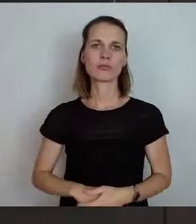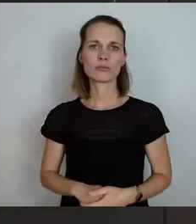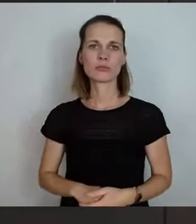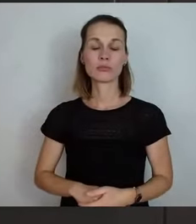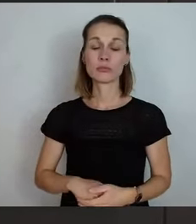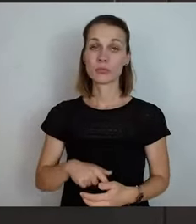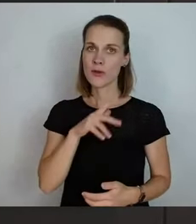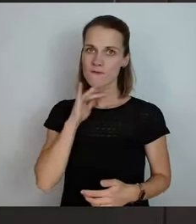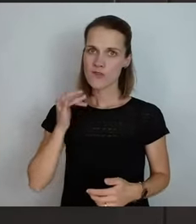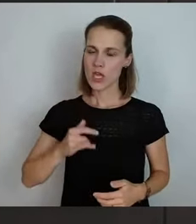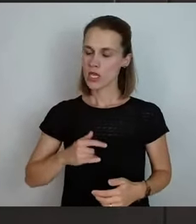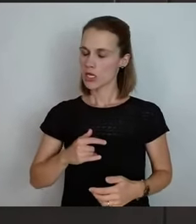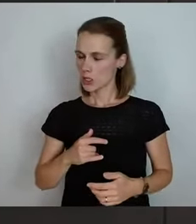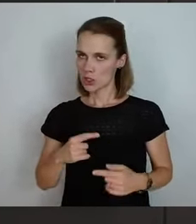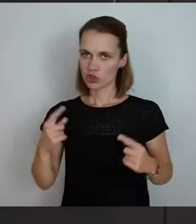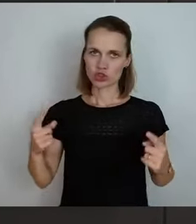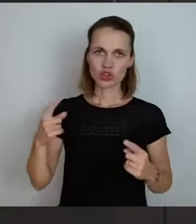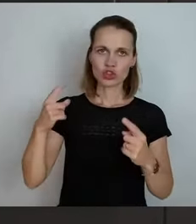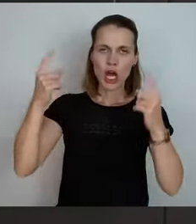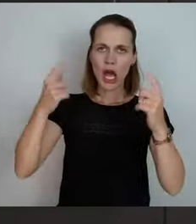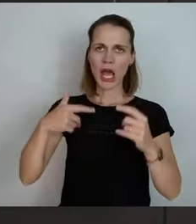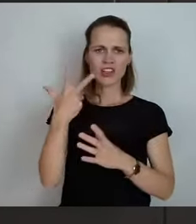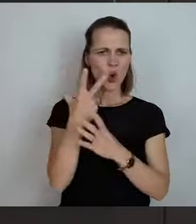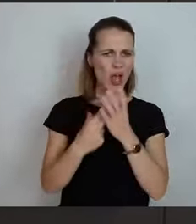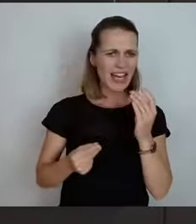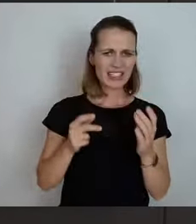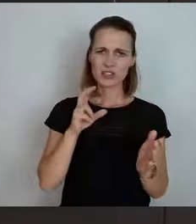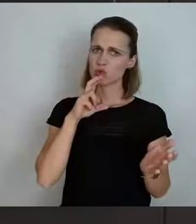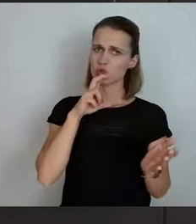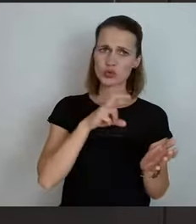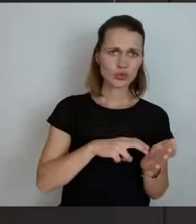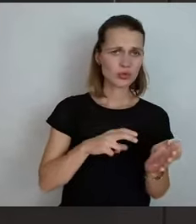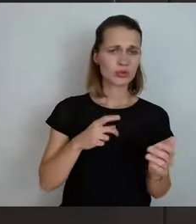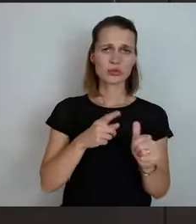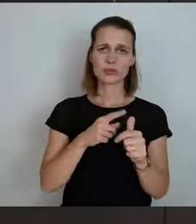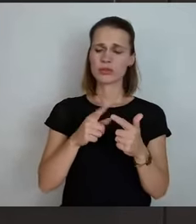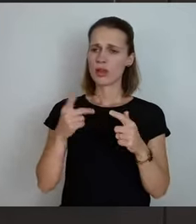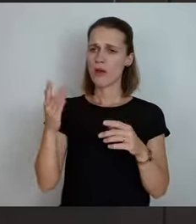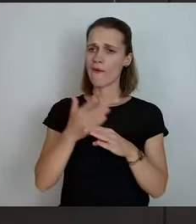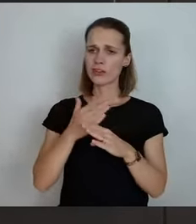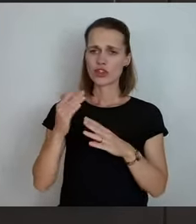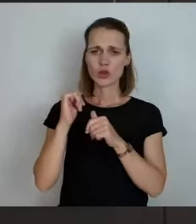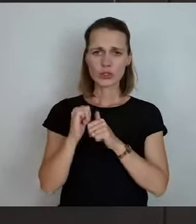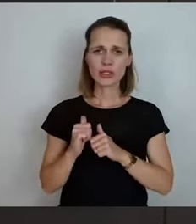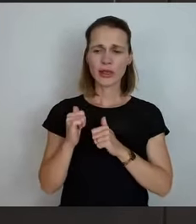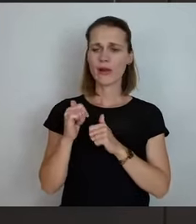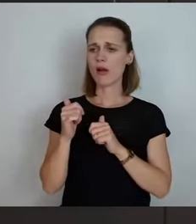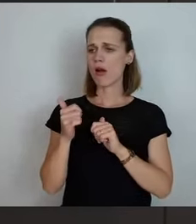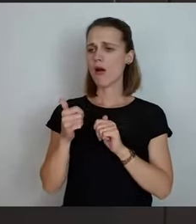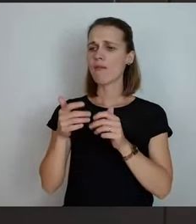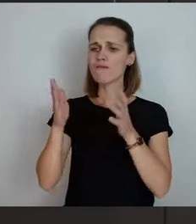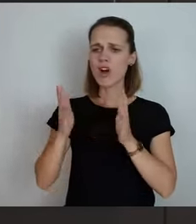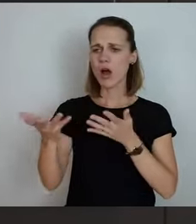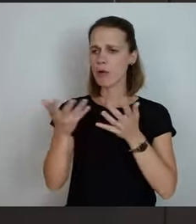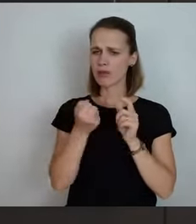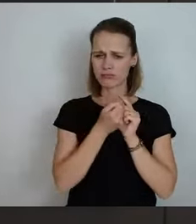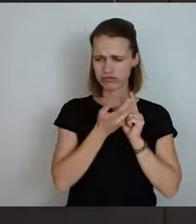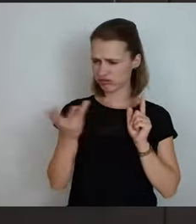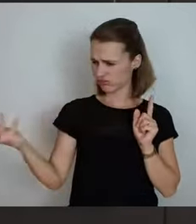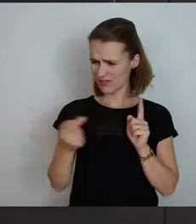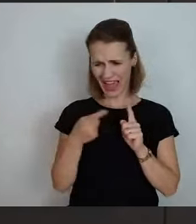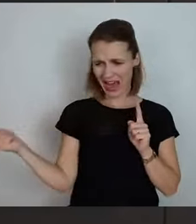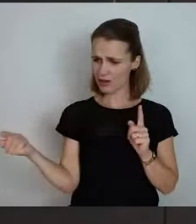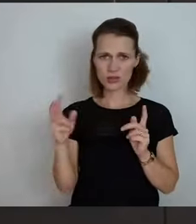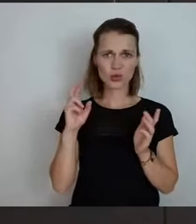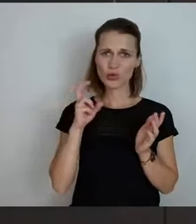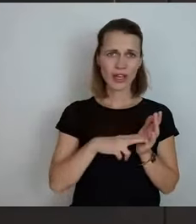sagen, teilweise Empörung bei Eltern gesorgt, bei Entscheidungsträgern, bei Sportkoordinatoren, Fachberatern, auch Professoren von